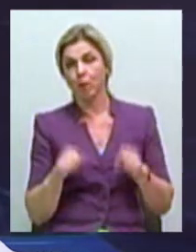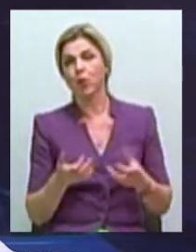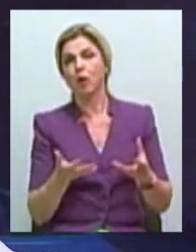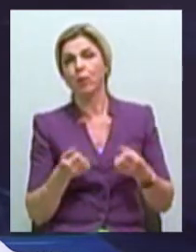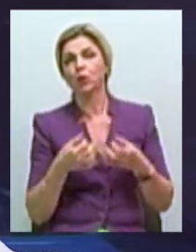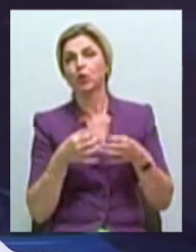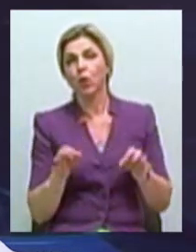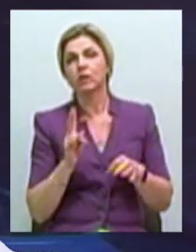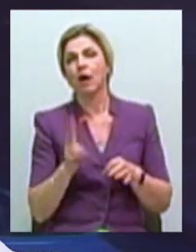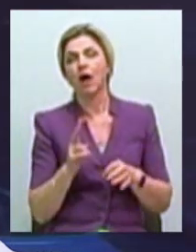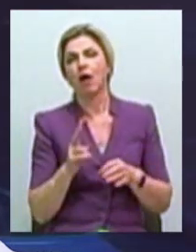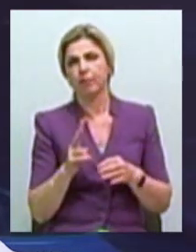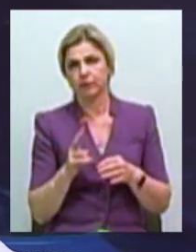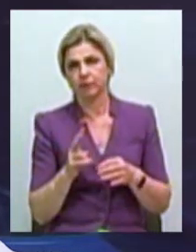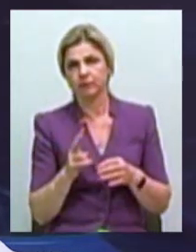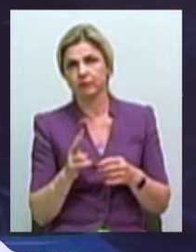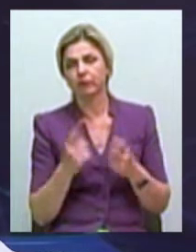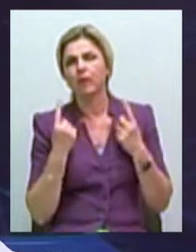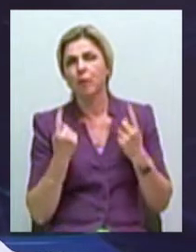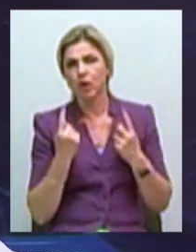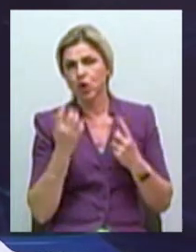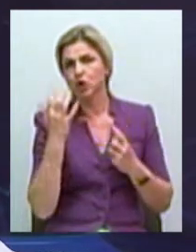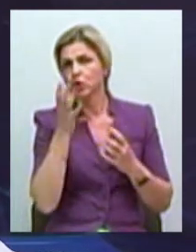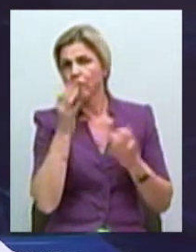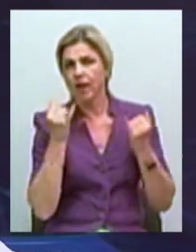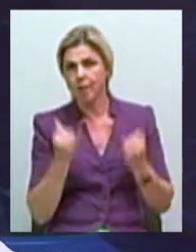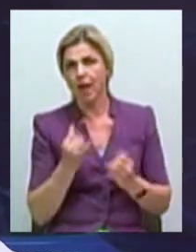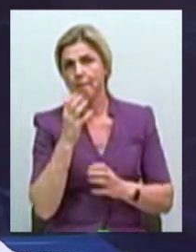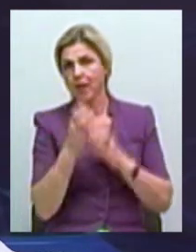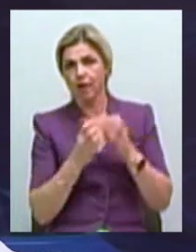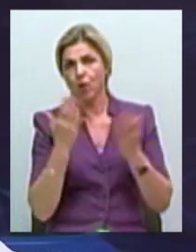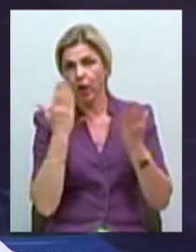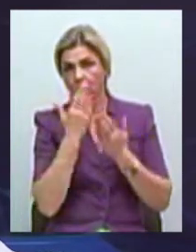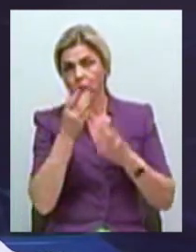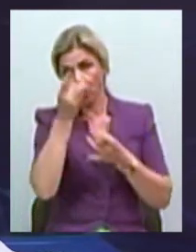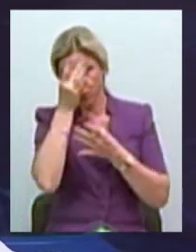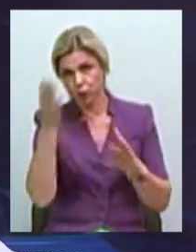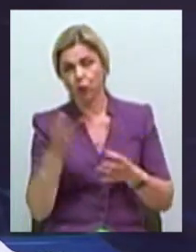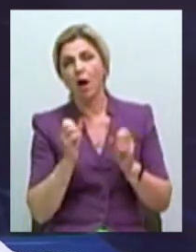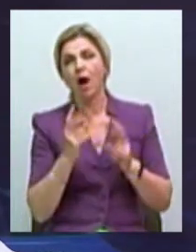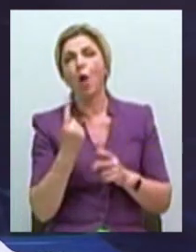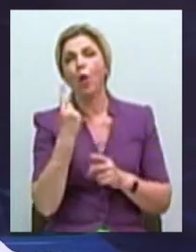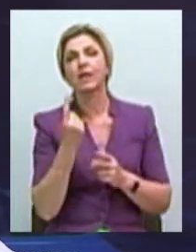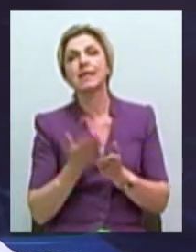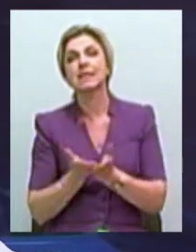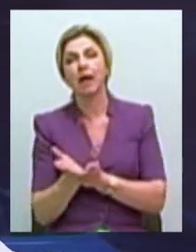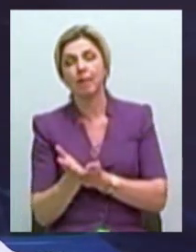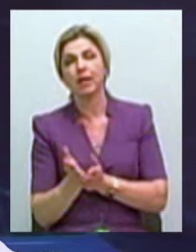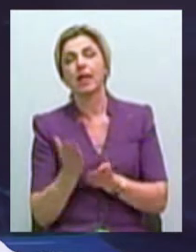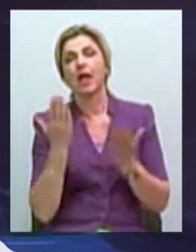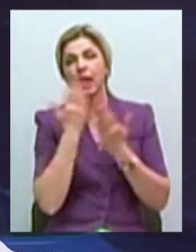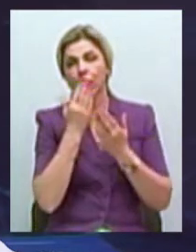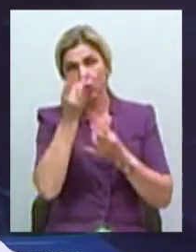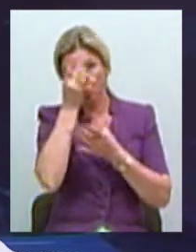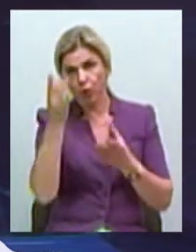доступ к целому пласту современной мировой кинокультуры. Это один сегмент кинокультуры,